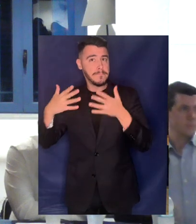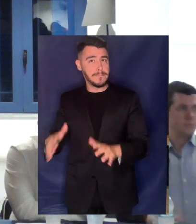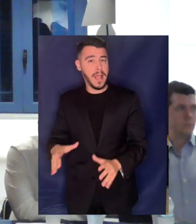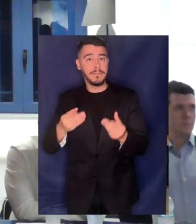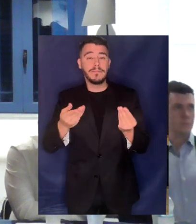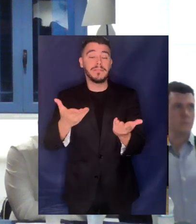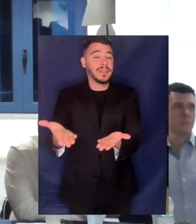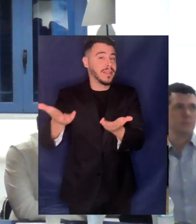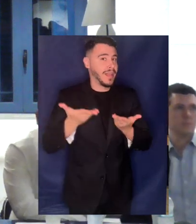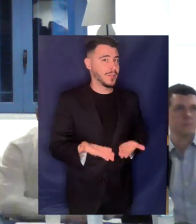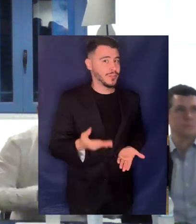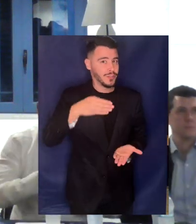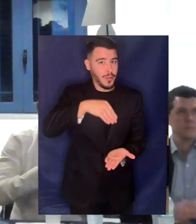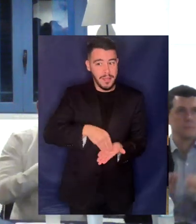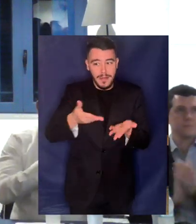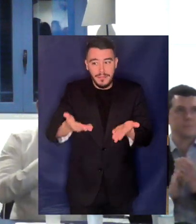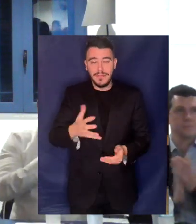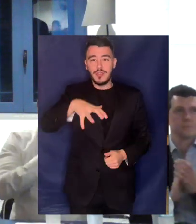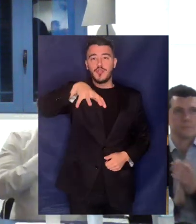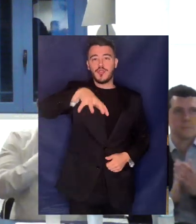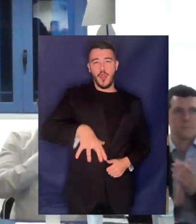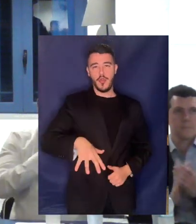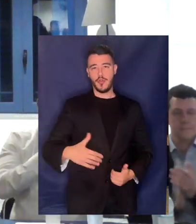καλωσορίζω ξανά στον πολιθόρο μας